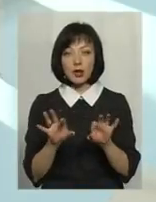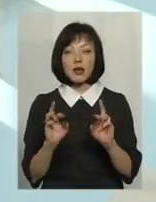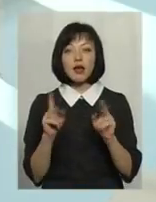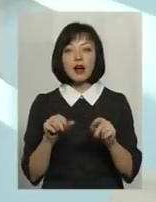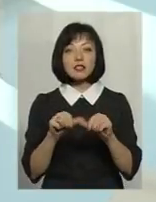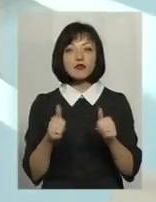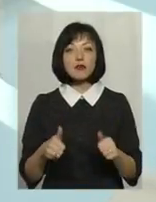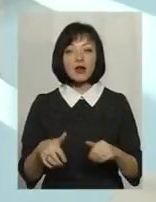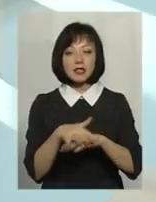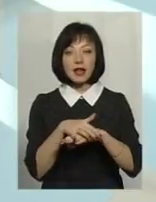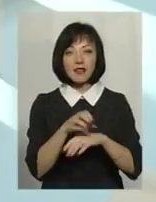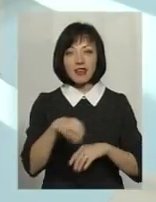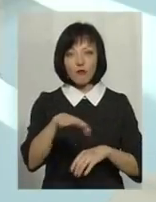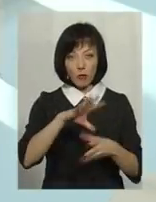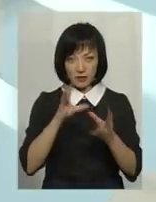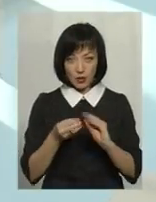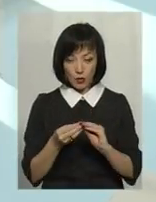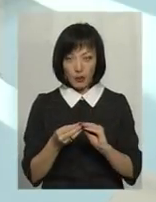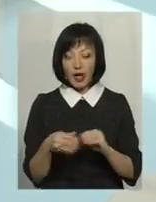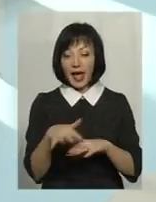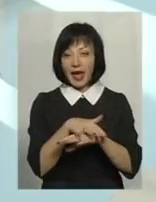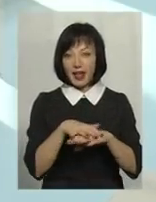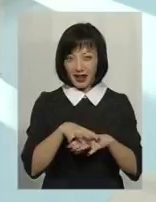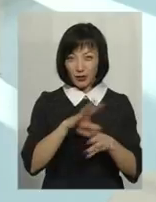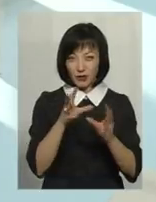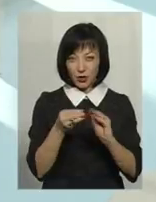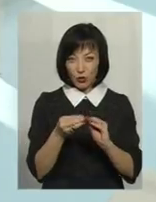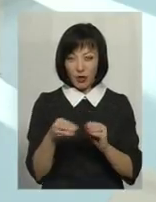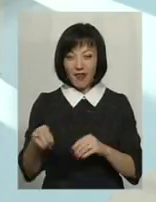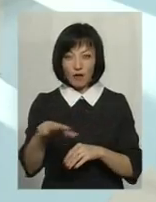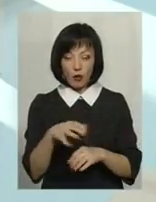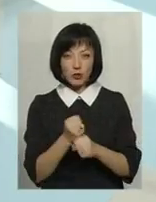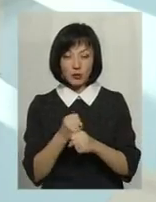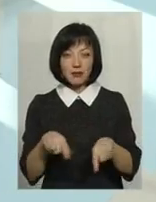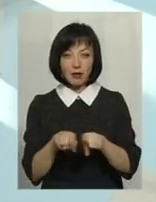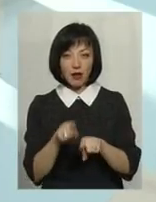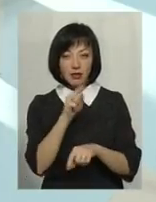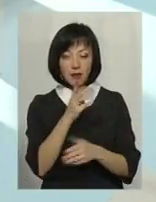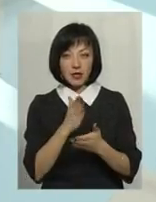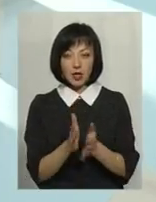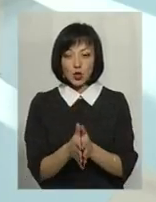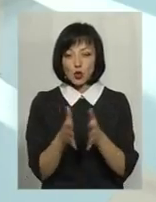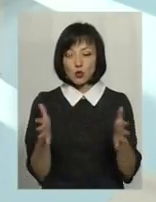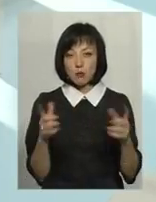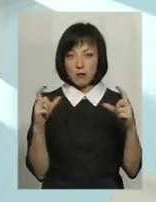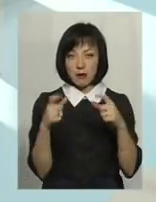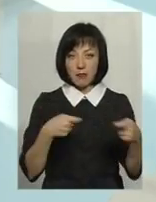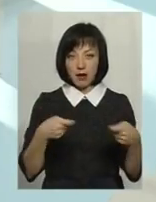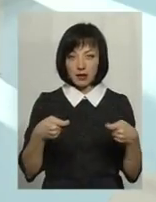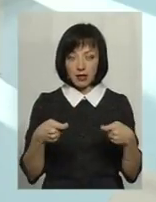як сформувався ринок Європи в цілому. Тобто ринок Європи сформувався наступним чином. Там є супермаркети чи магазини,